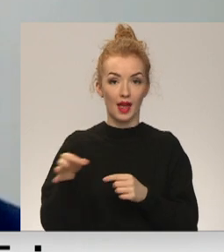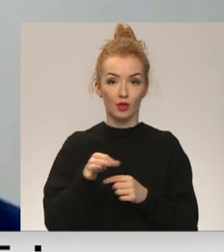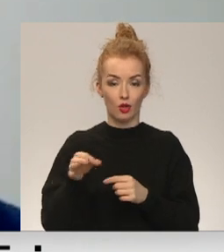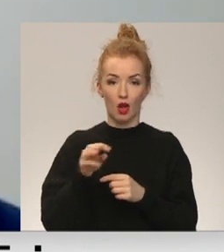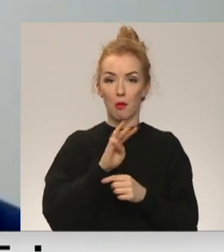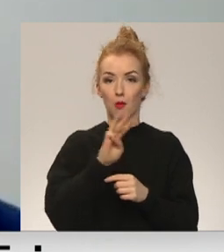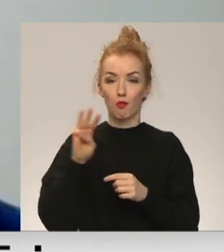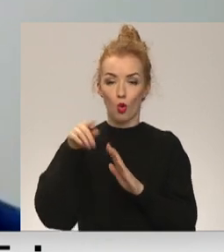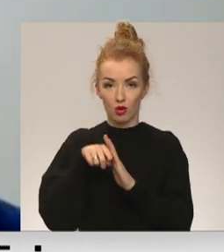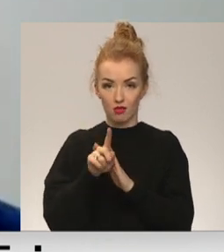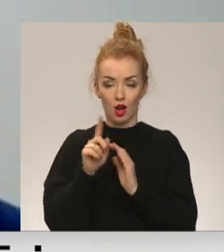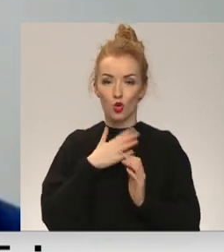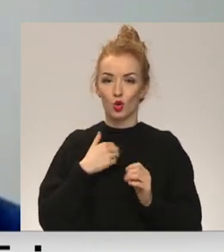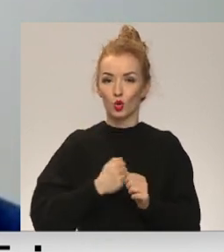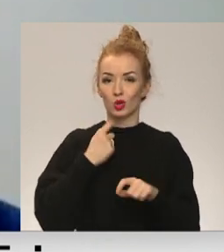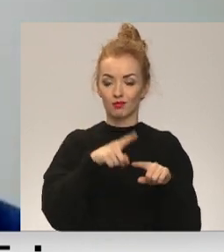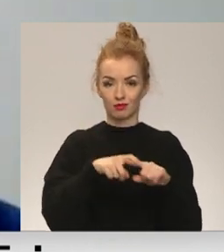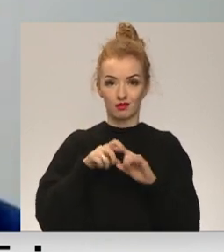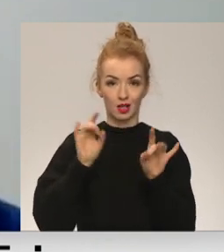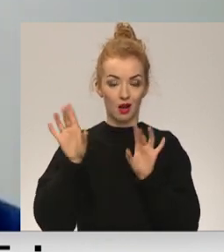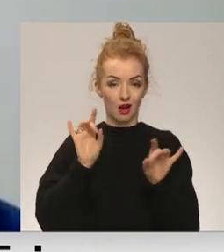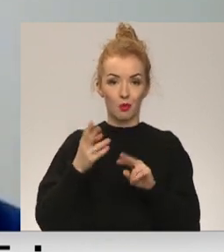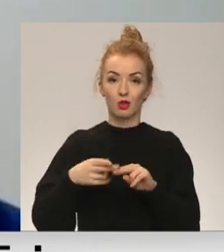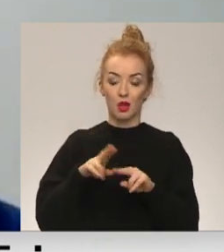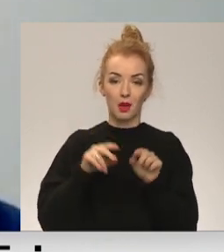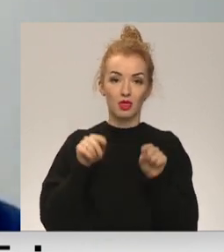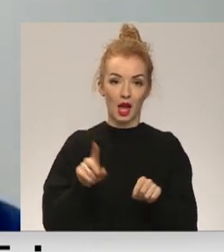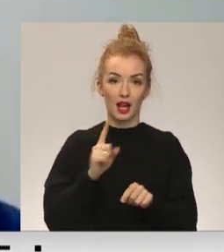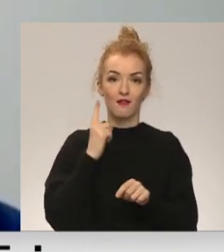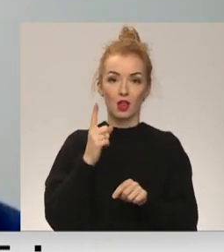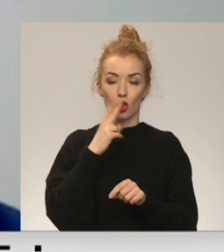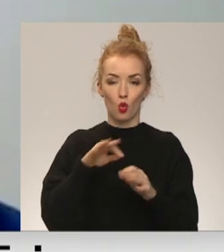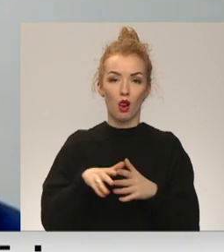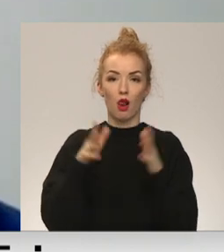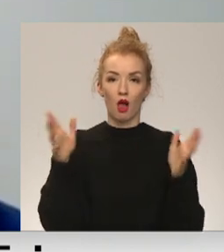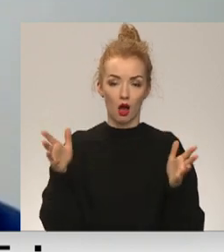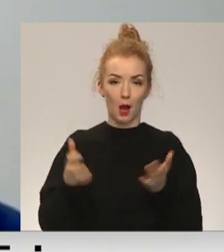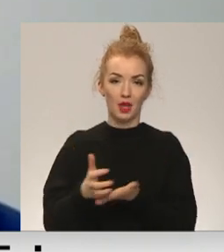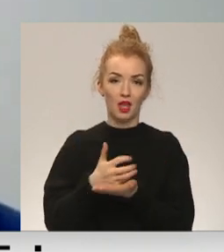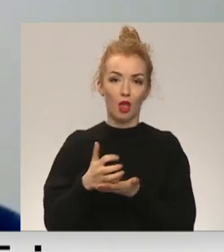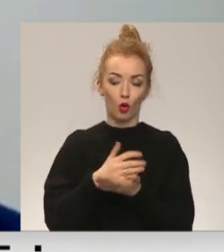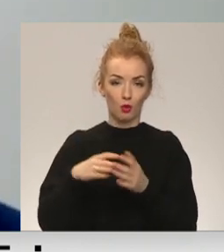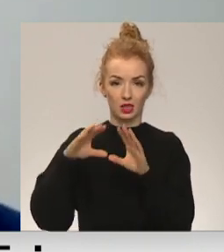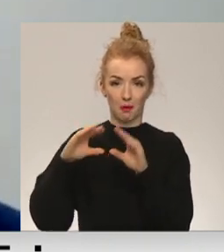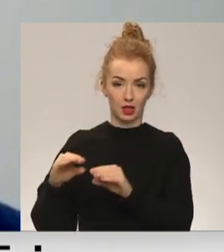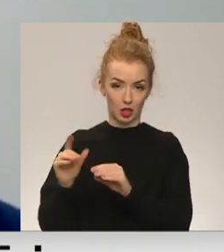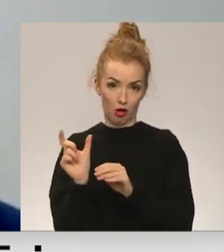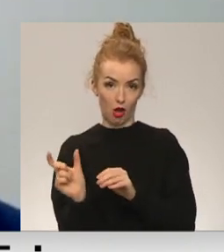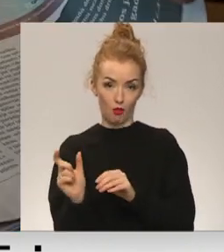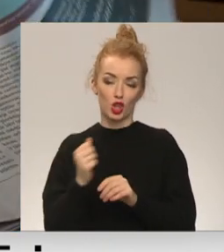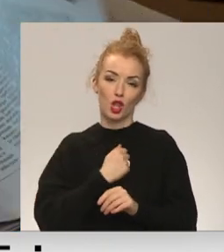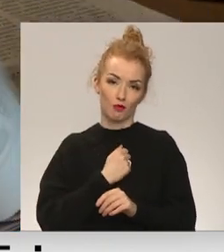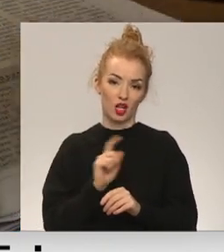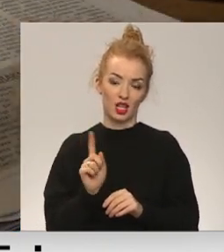portāliem ir ļoti grūti piesaistīt reklāmu. Līdz ar to tā ir no tām lielākajām ienākumatām samazinājuma daļām, kas mums,